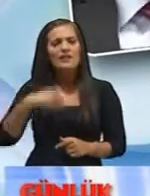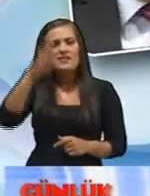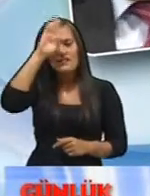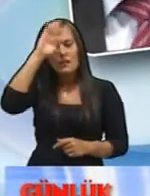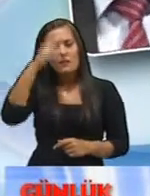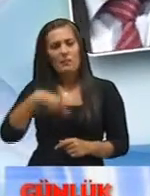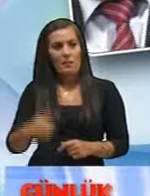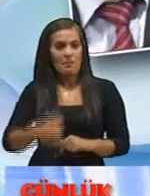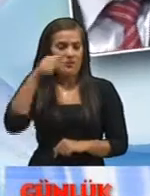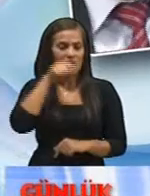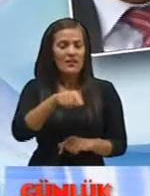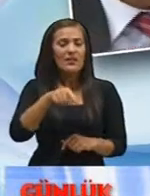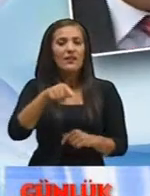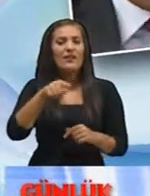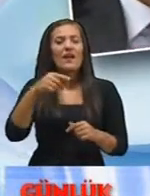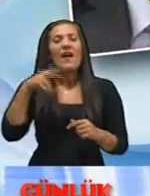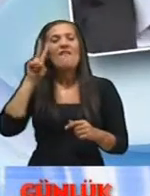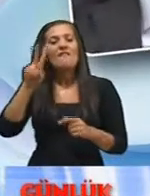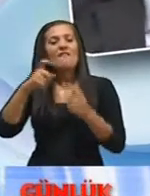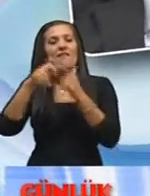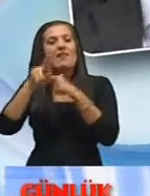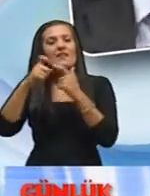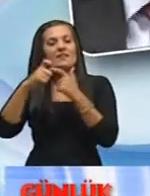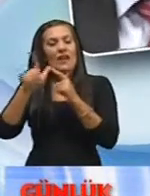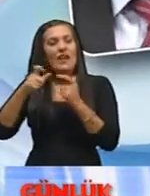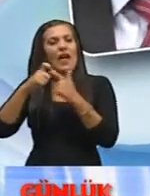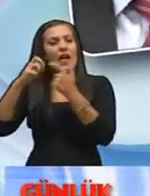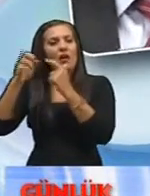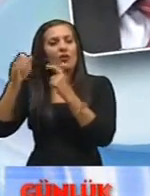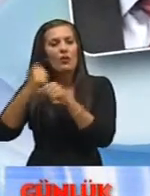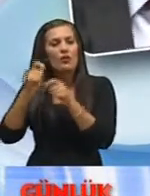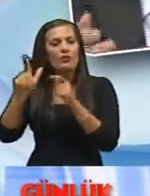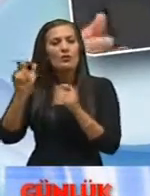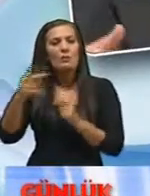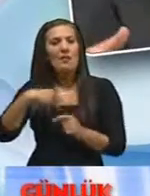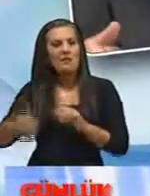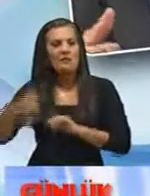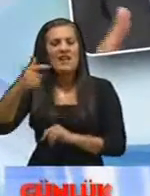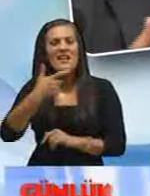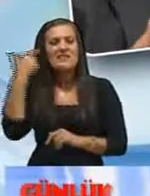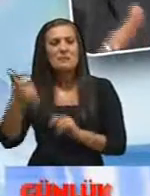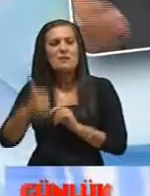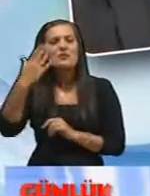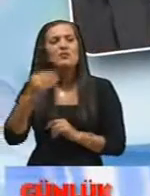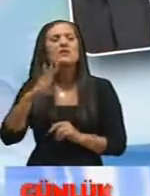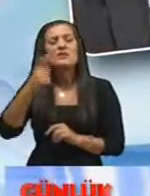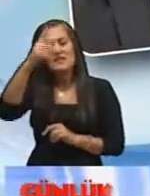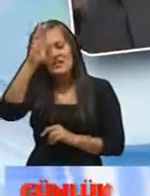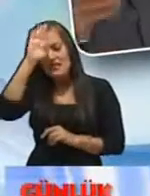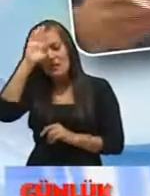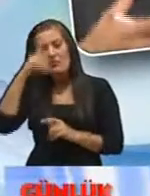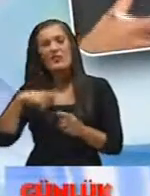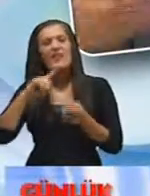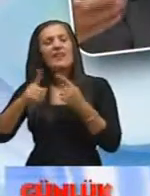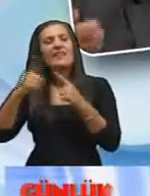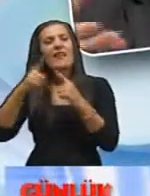Başkanı iken Sayın Veyseleroğlu da İSKİ Başkanıydı Benim bildiğim Ve İSKİ Başkanı olması da rastlantı değil İstanbul Teknik Yönesliği